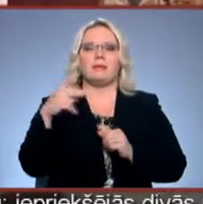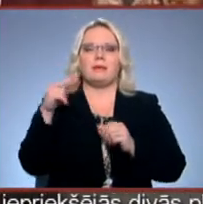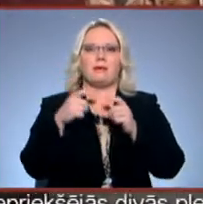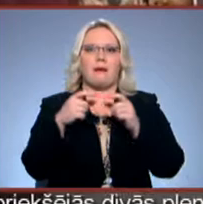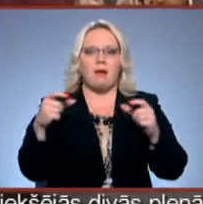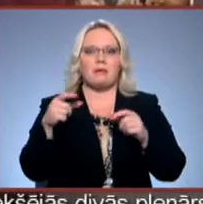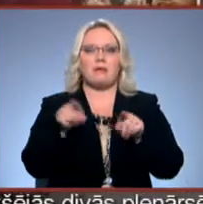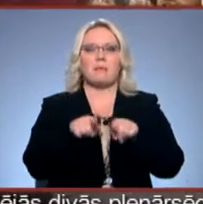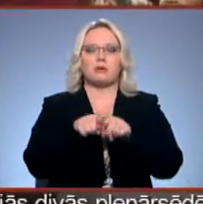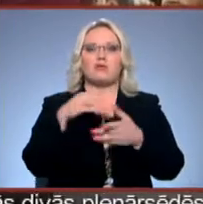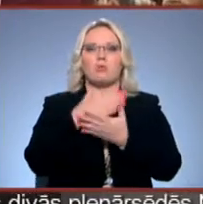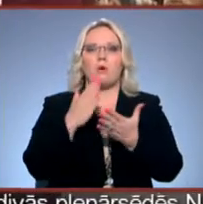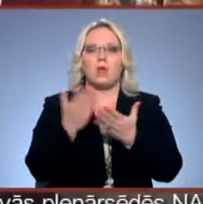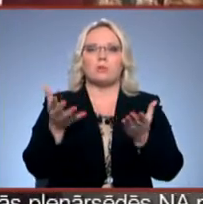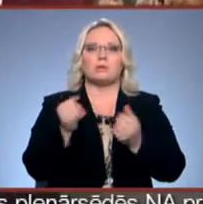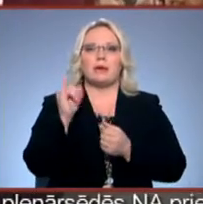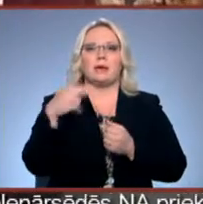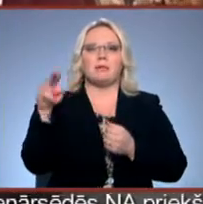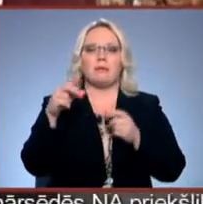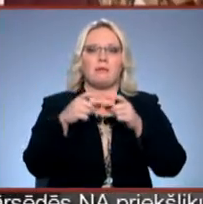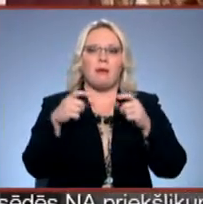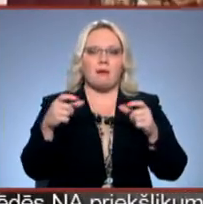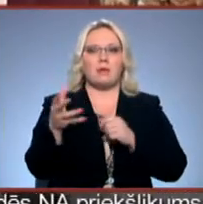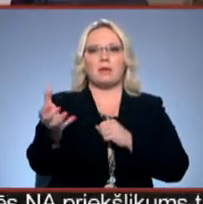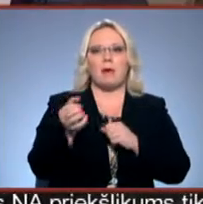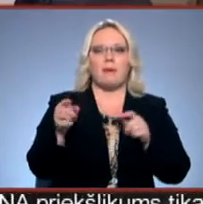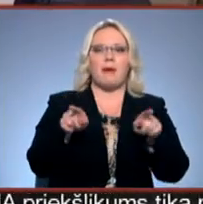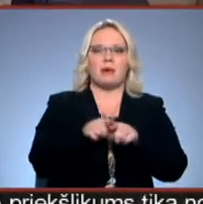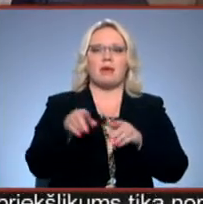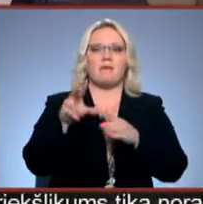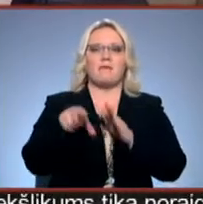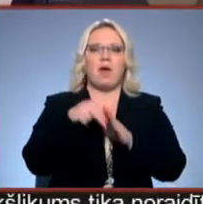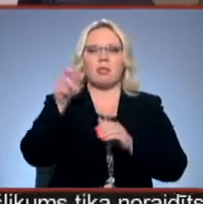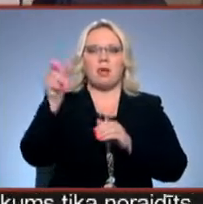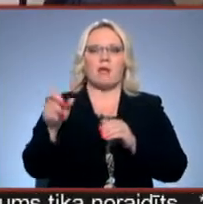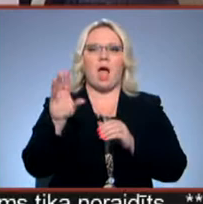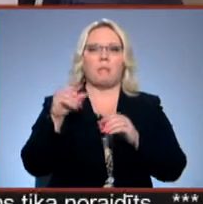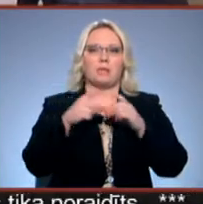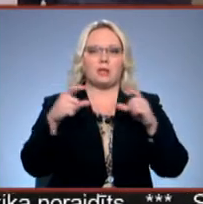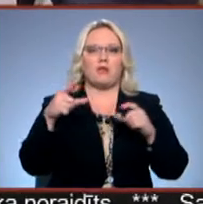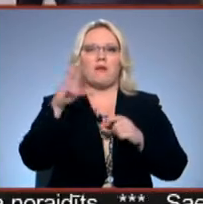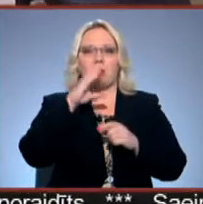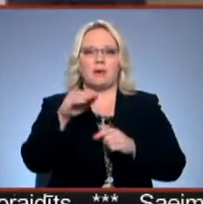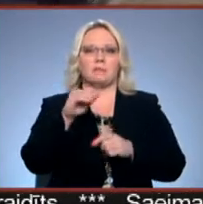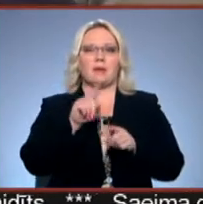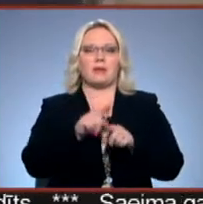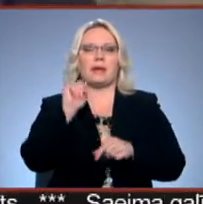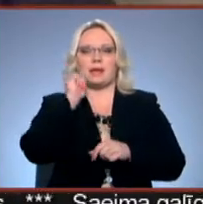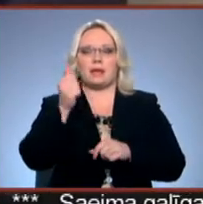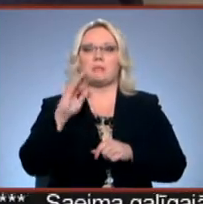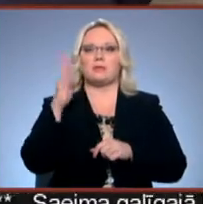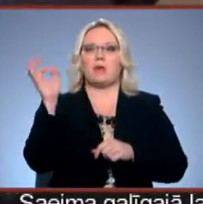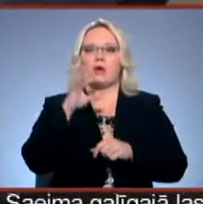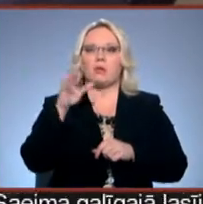kārtas, tajā pašā nodeļā, kur saņemt ID karte, jāizņem arī vēlētāju apliecību, to var paspēt vēl rīt. Pēc 4. oktobrī